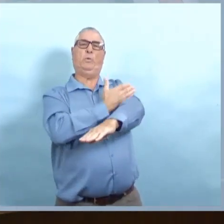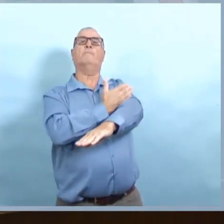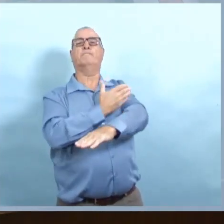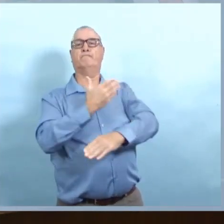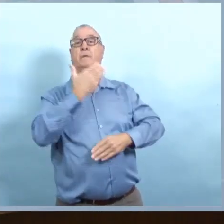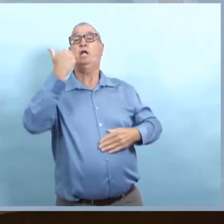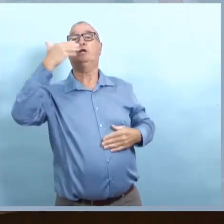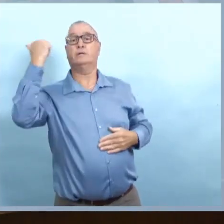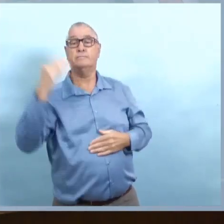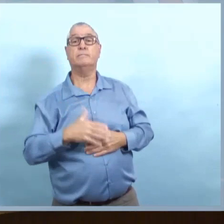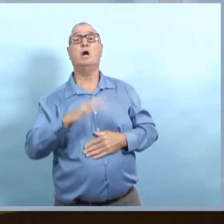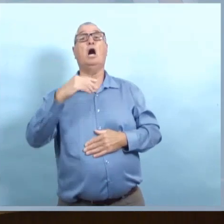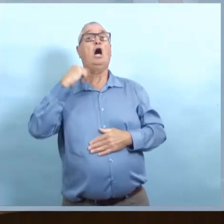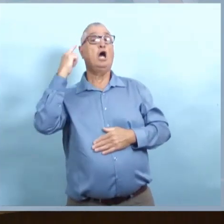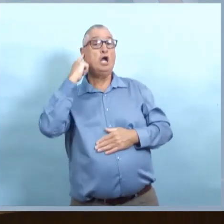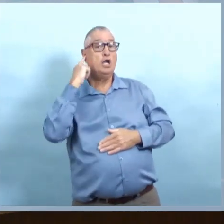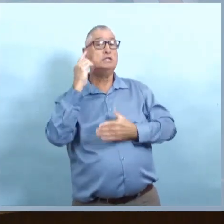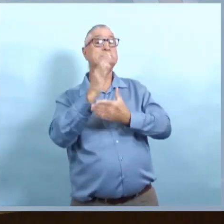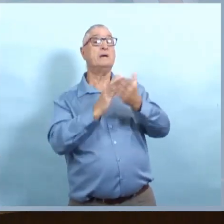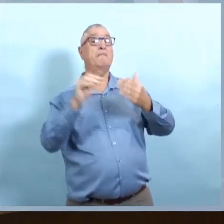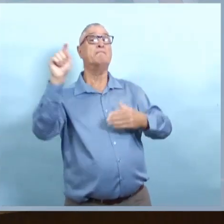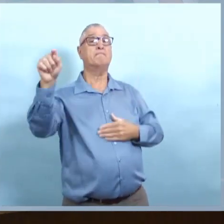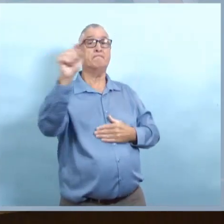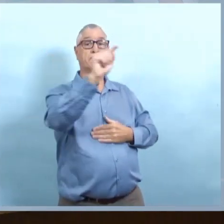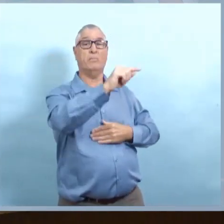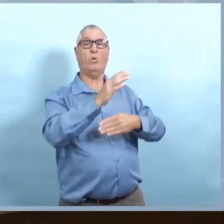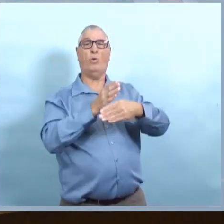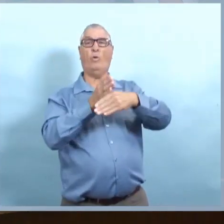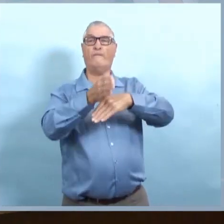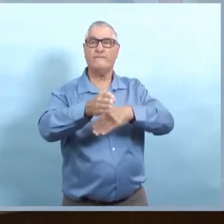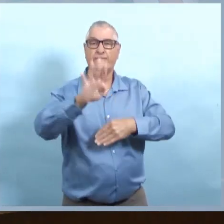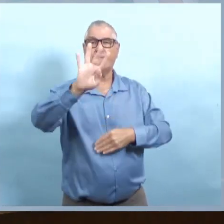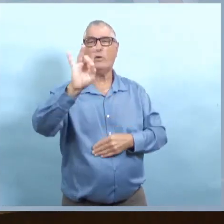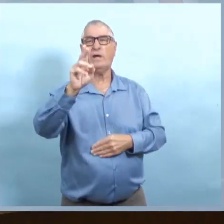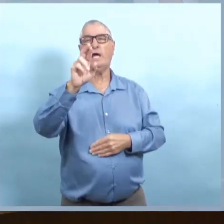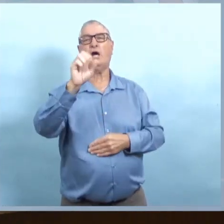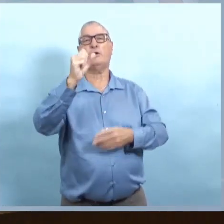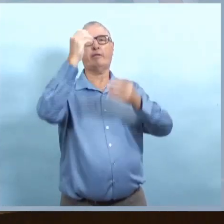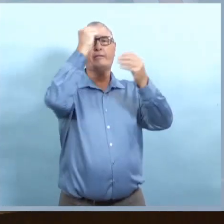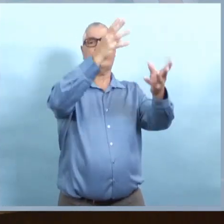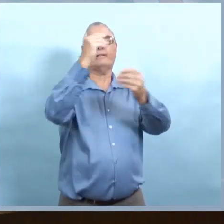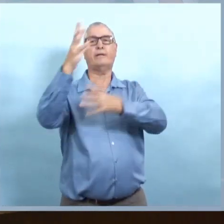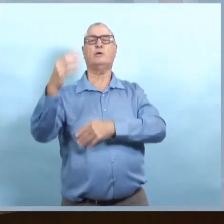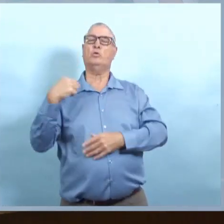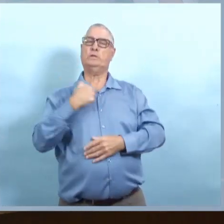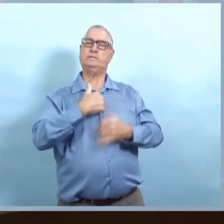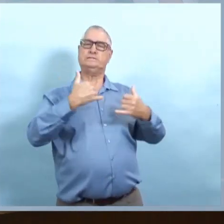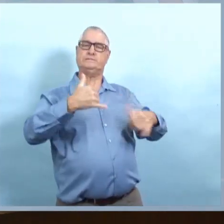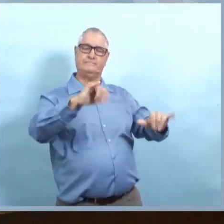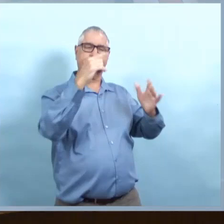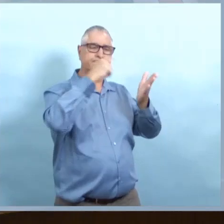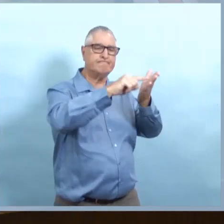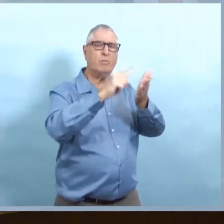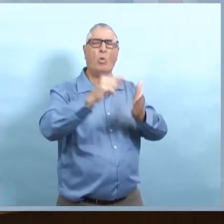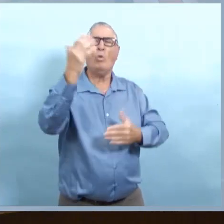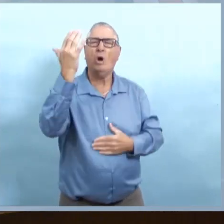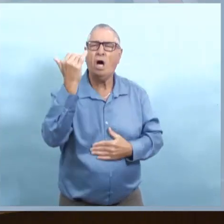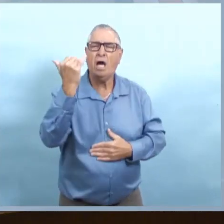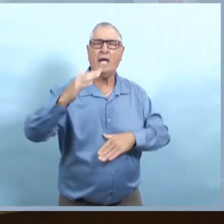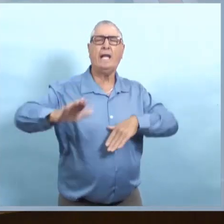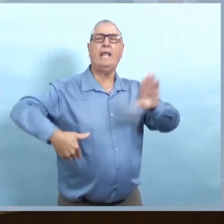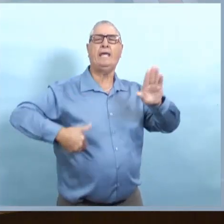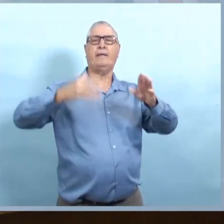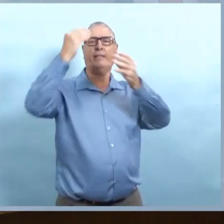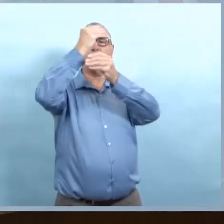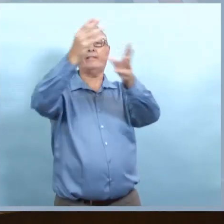dans les 48 heures et donc certainement, nous voulons continuer d'améliorer cela. Nous entendons